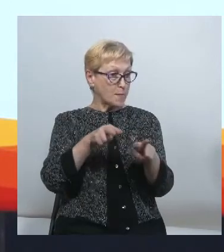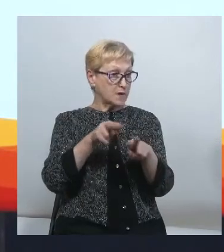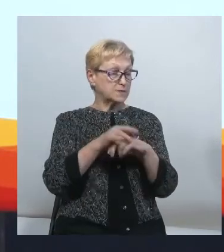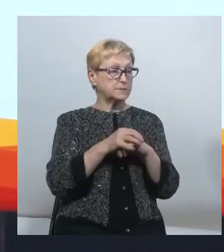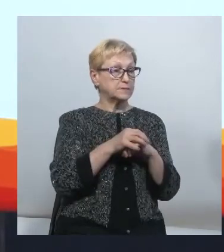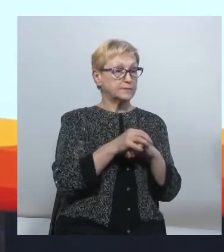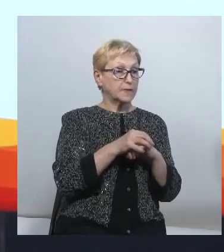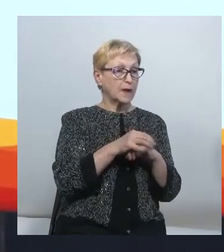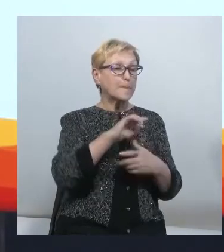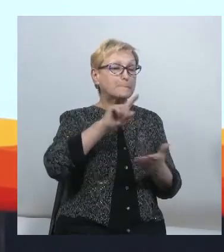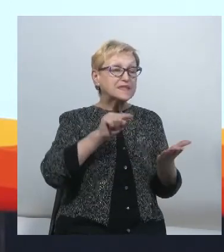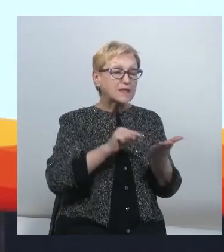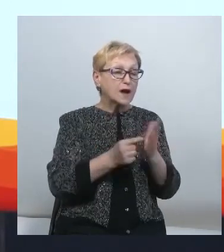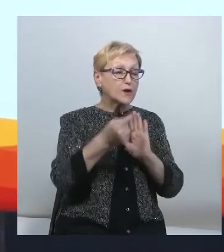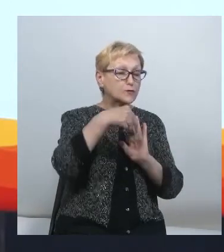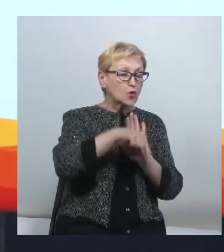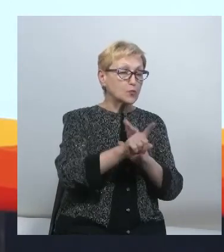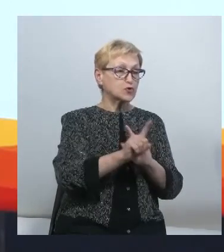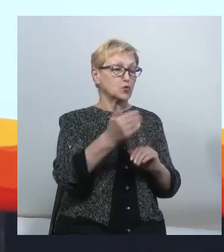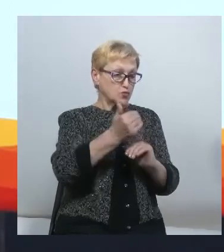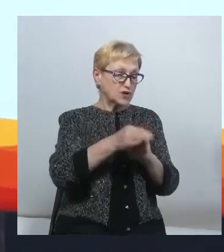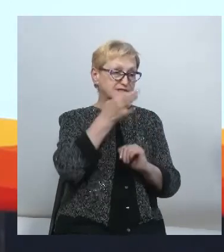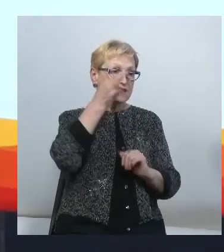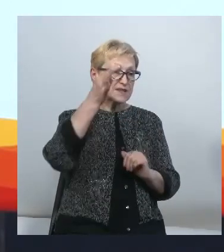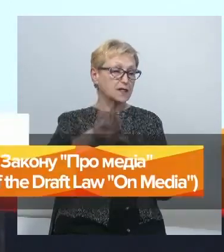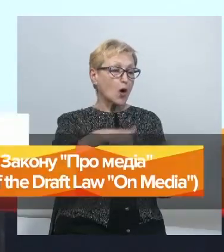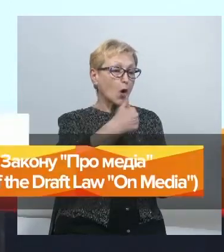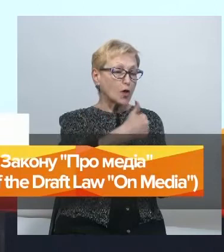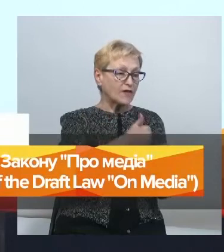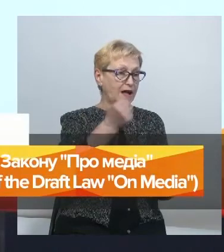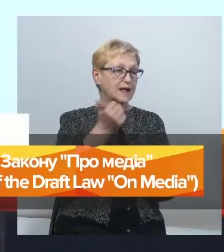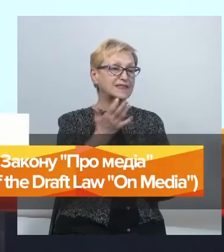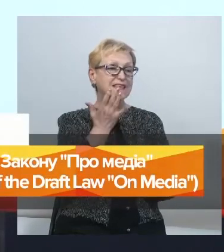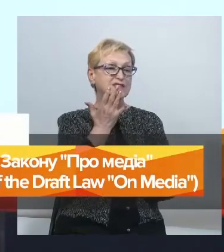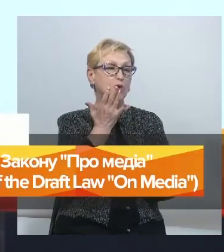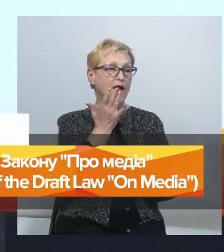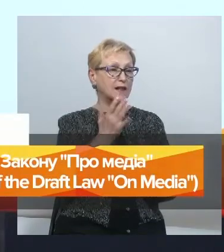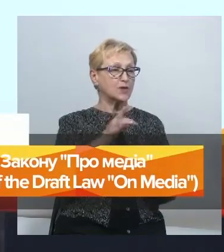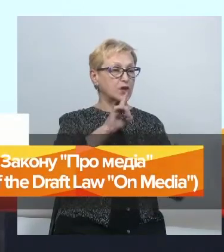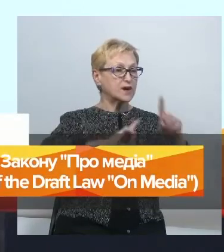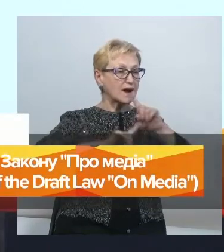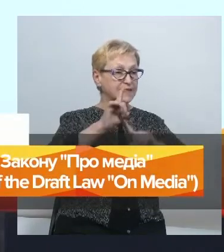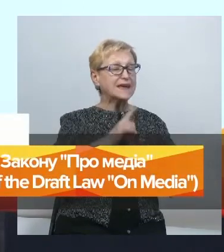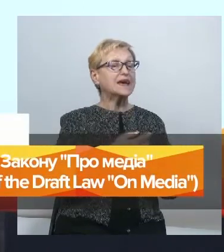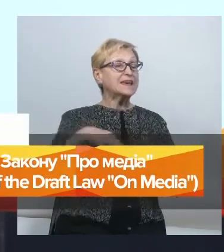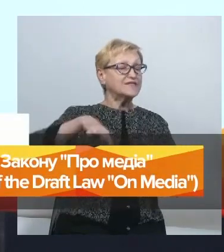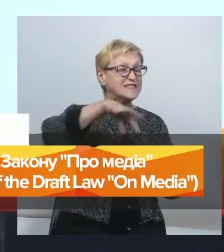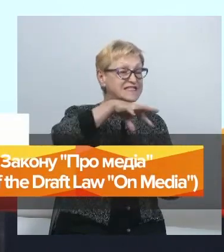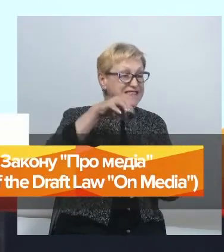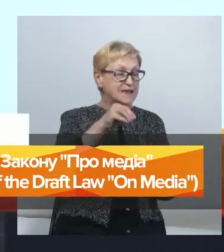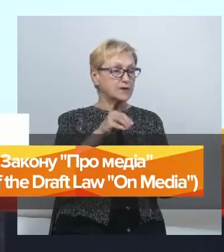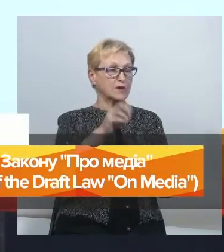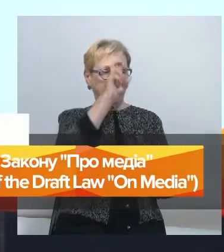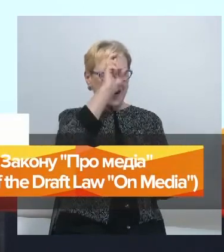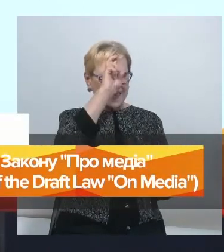то питання ж в тому, що і вже про це сказала голова Національної Ради з питанням телебачення раді мовлення, ці країни йдуть до регулювання